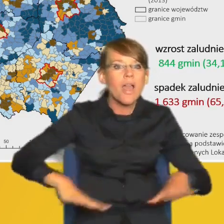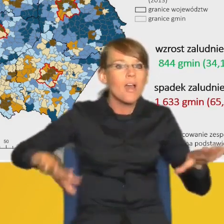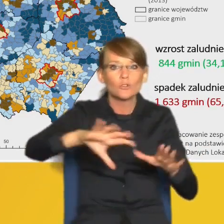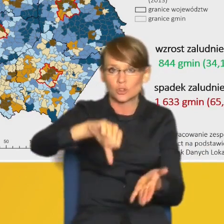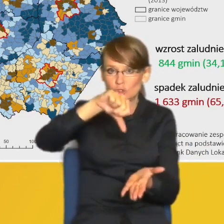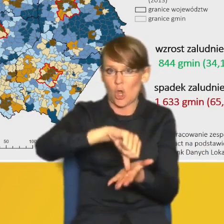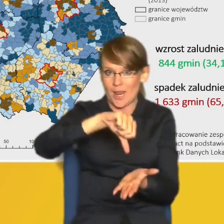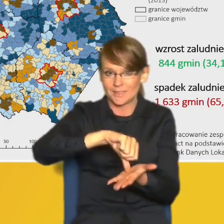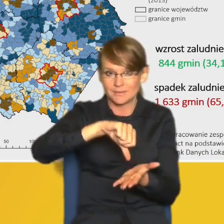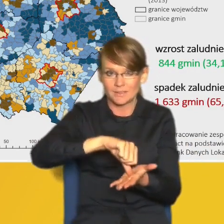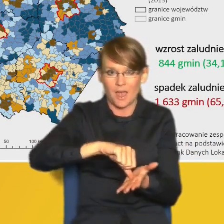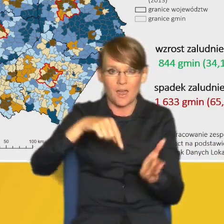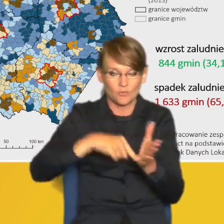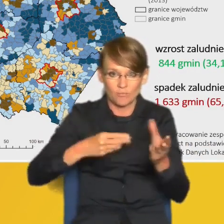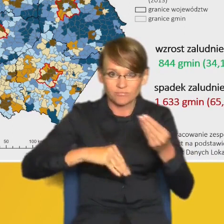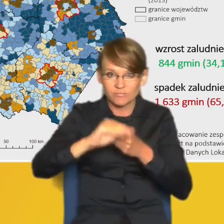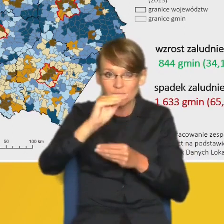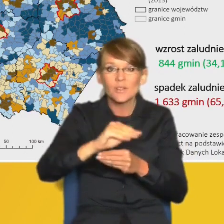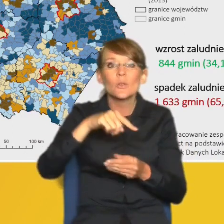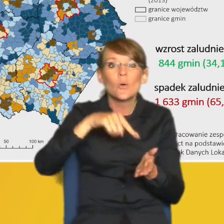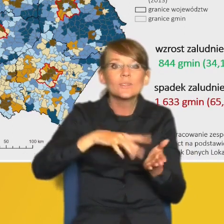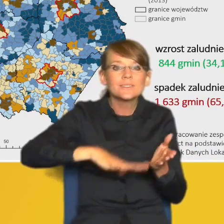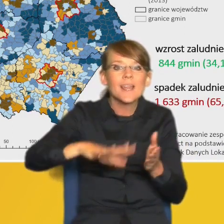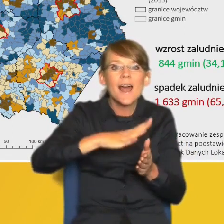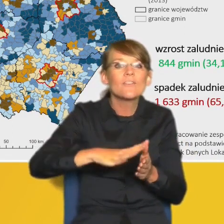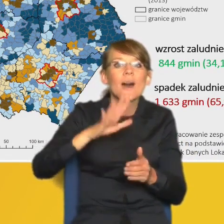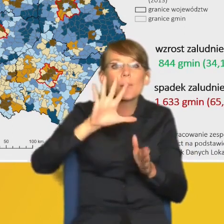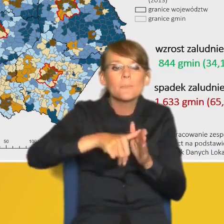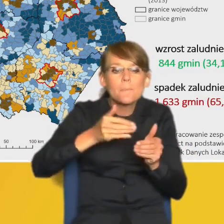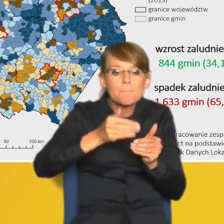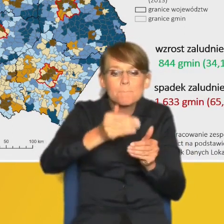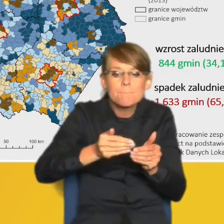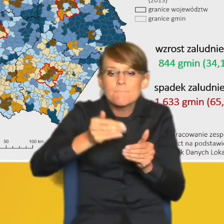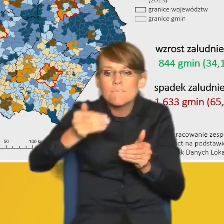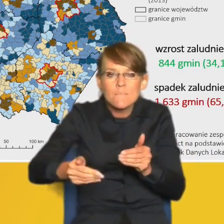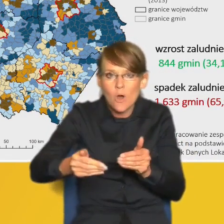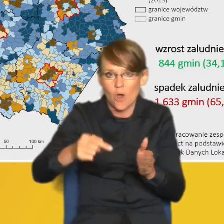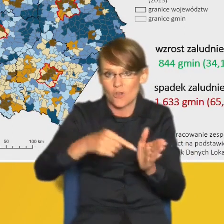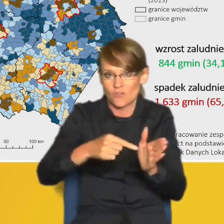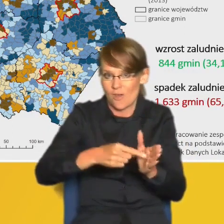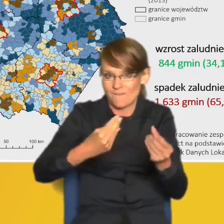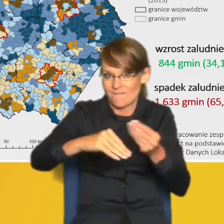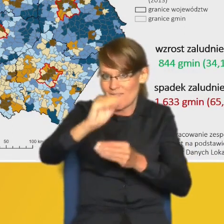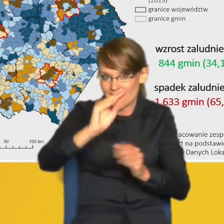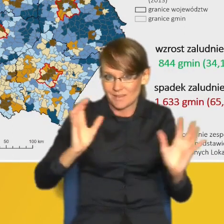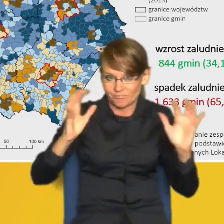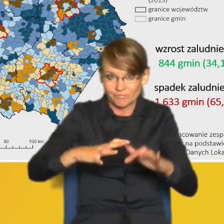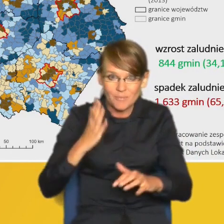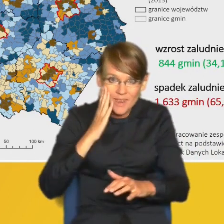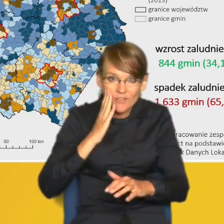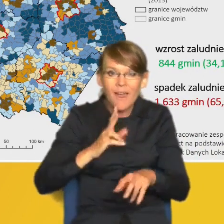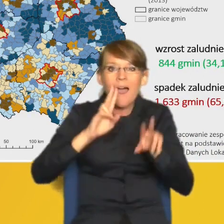zwłaszcza w ich strefach podmiejskich na przedmieściach. Natomiast pozostała część kraju bardzo